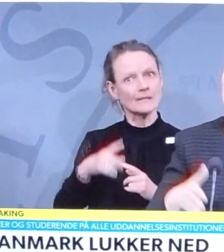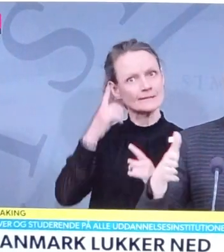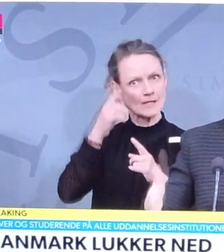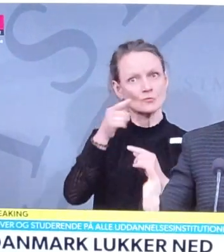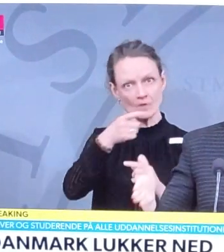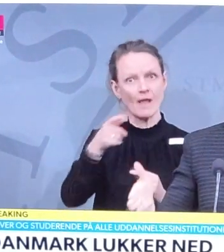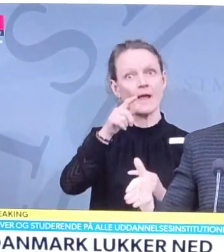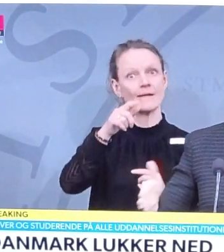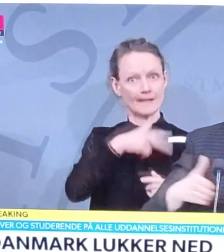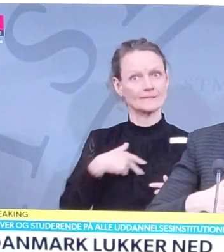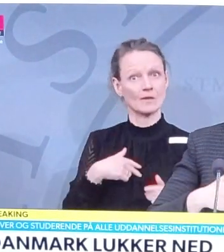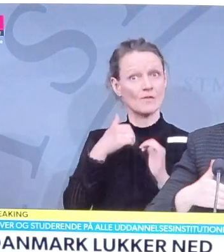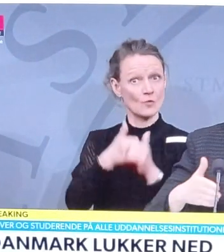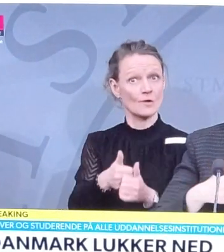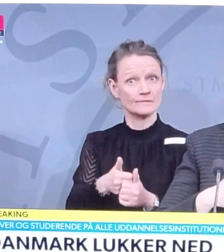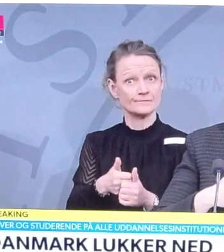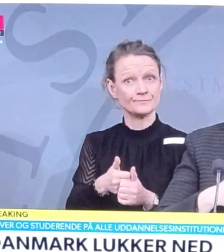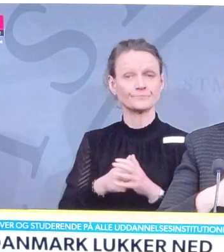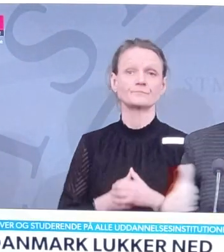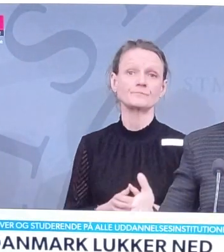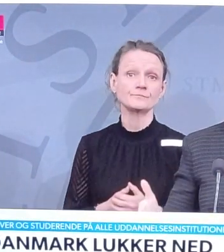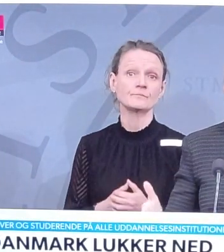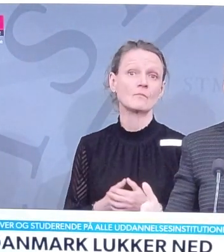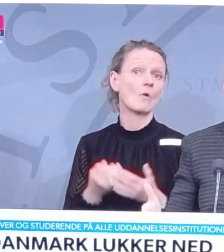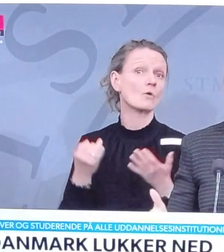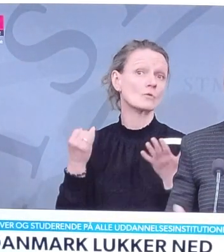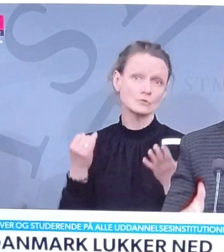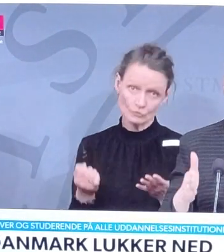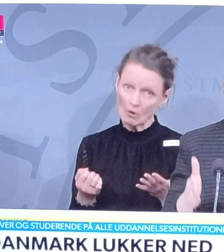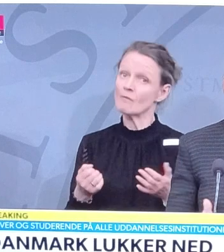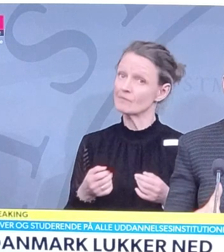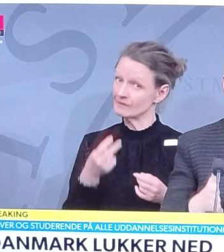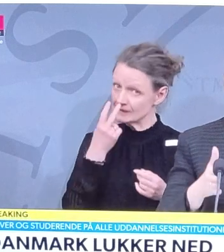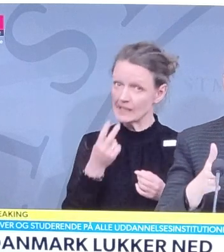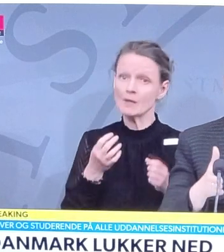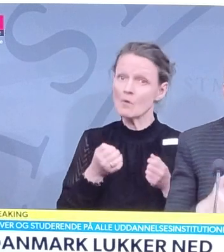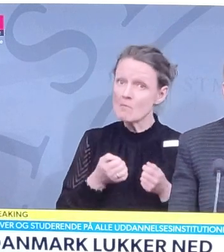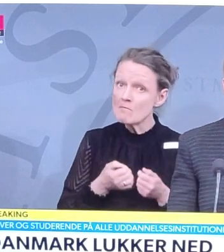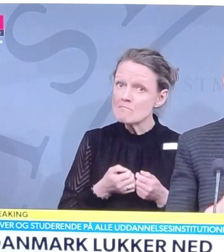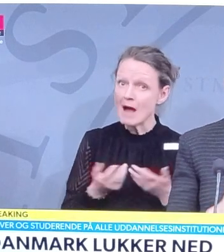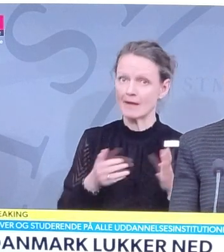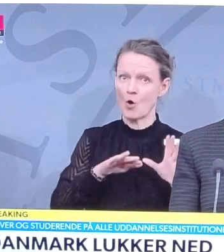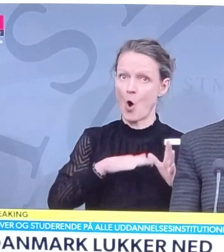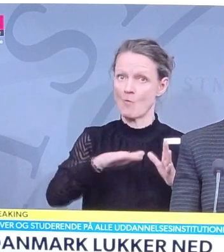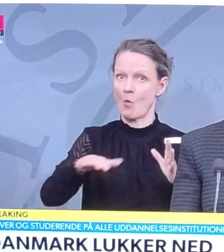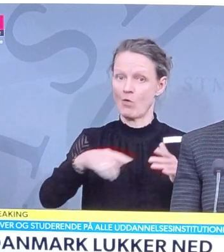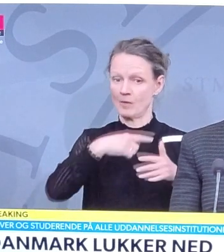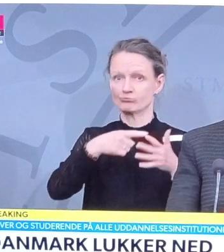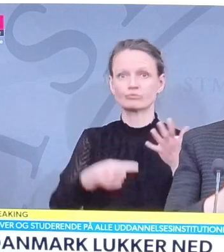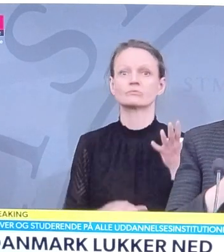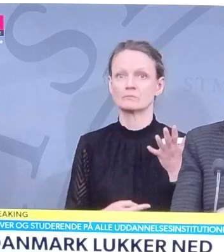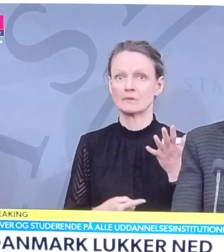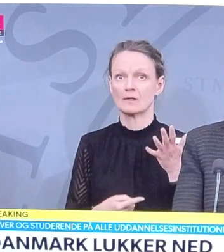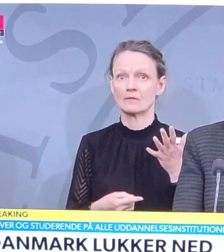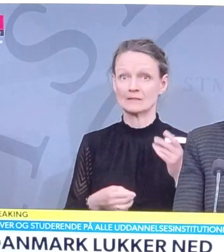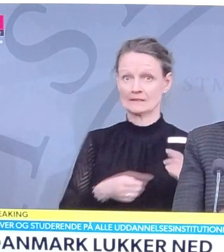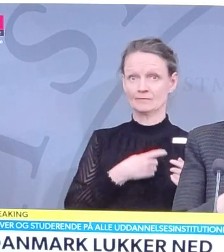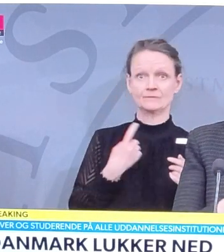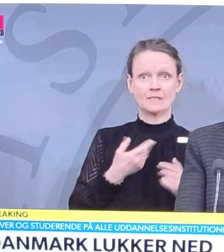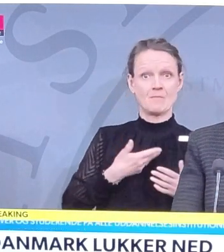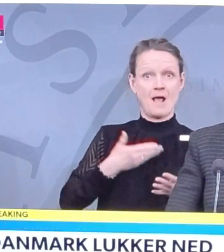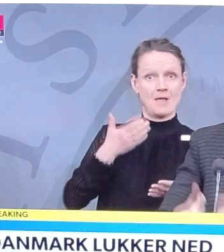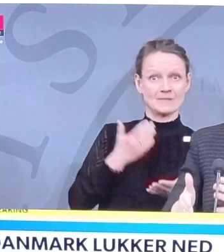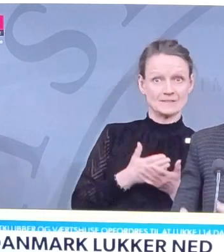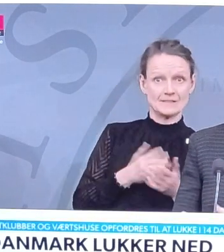til at gøre sig gældende på en lang række områder, fordi ligegyldigt, hvor præcise vi kommer til at være, både i henstilling,